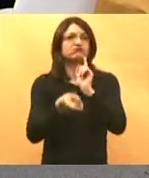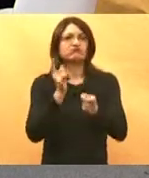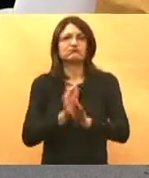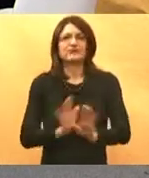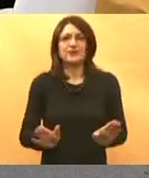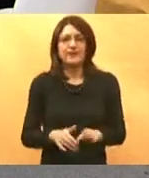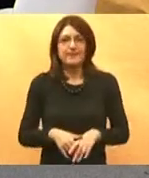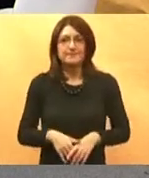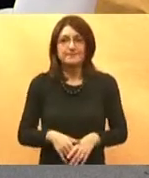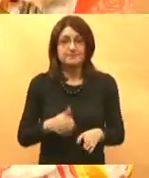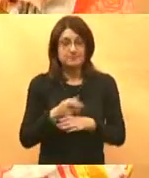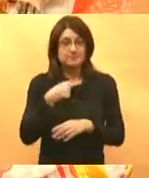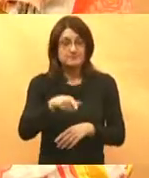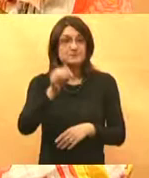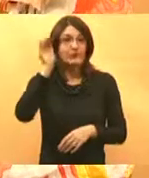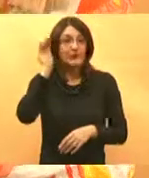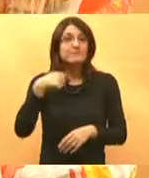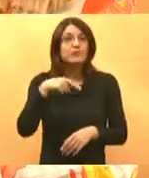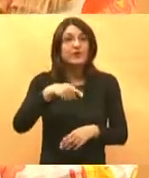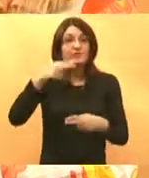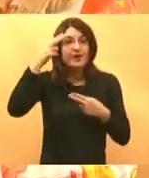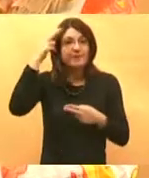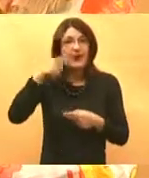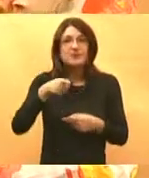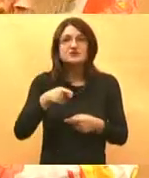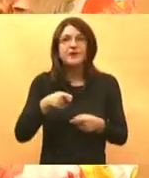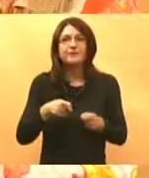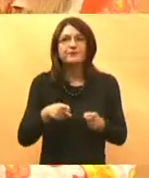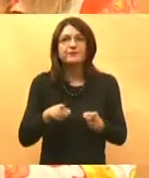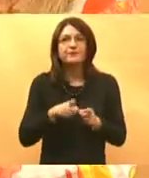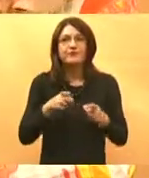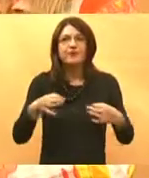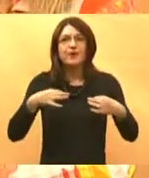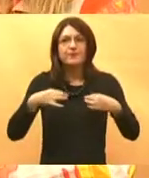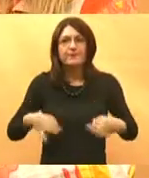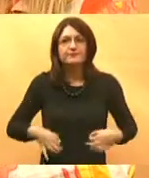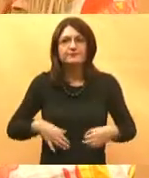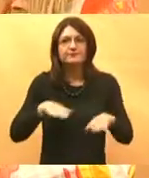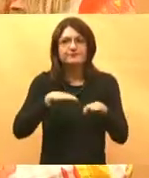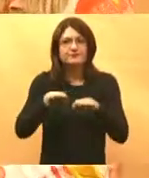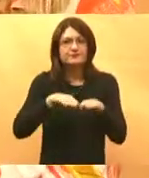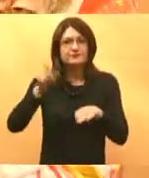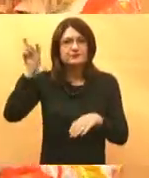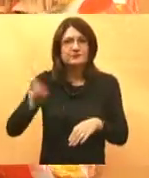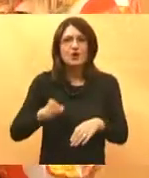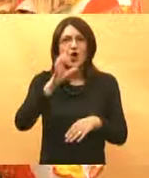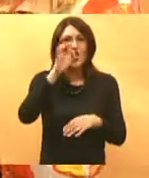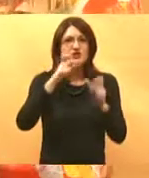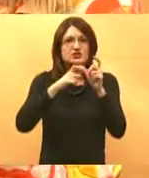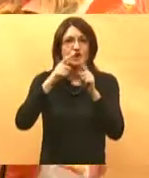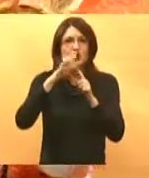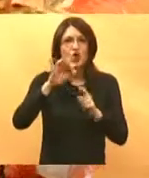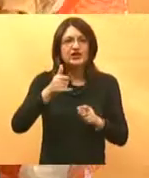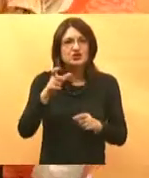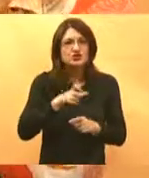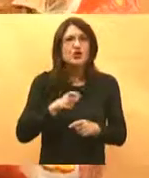slušam, prepoznajem i ja bih rekla, intencije profesora ministra Ostojića da on želi komunikaciju.